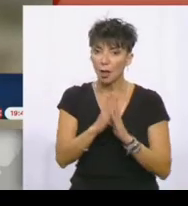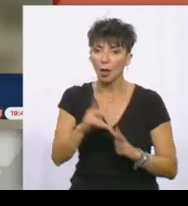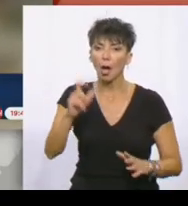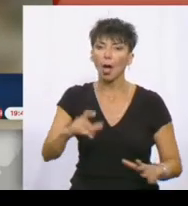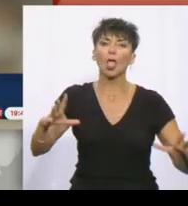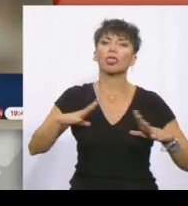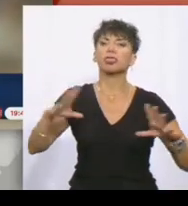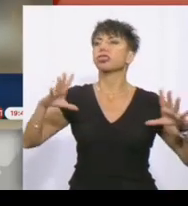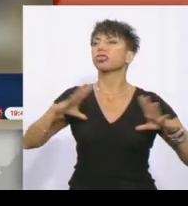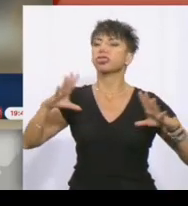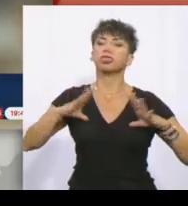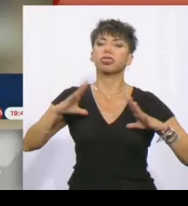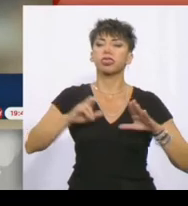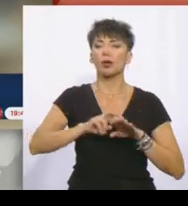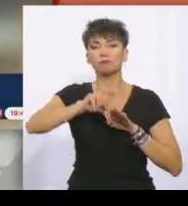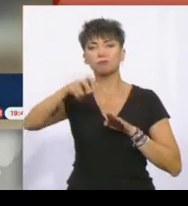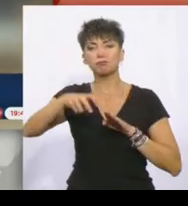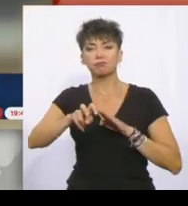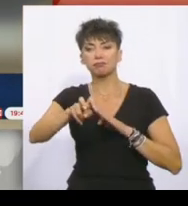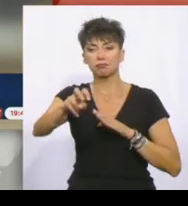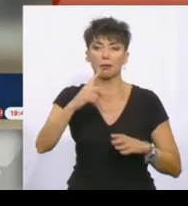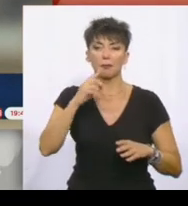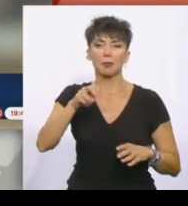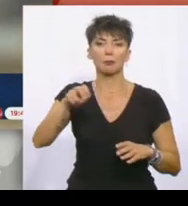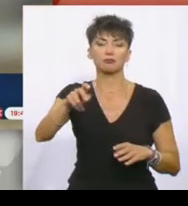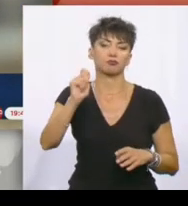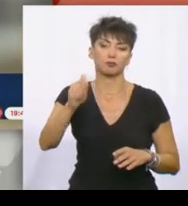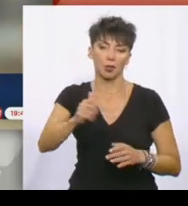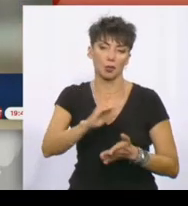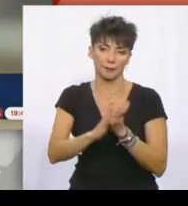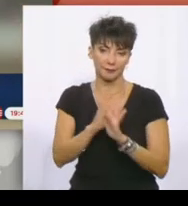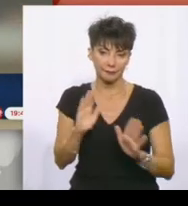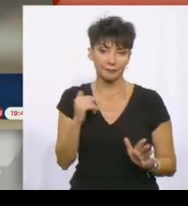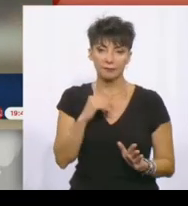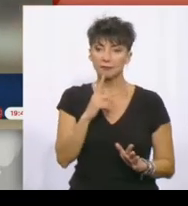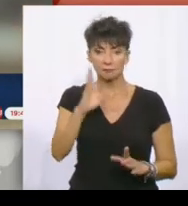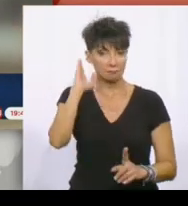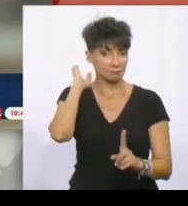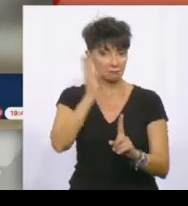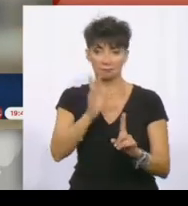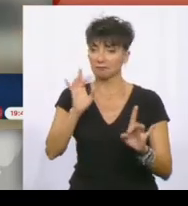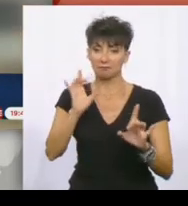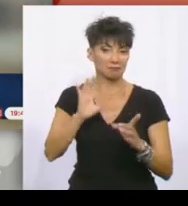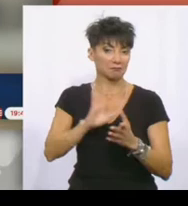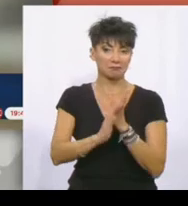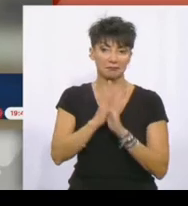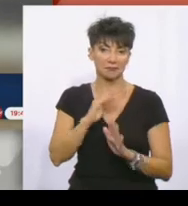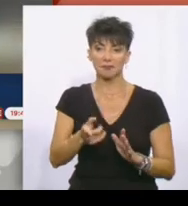θαλαρά, με ηρεμία. Βήκε και σιγά σιγά απομακρύνθηκε. Από την προκύπτη δεν της επιβλήθηκε πρόστιμο.